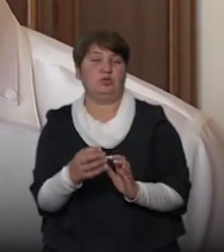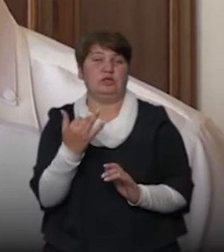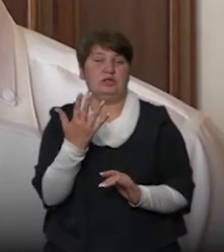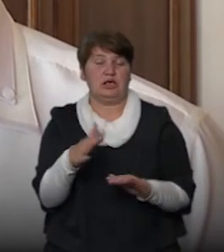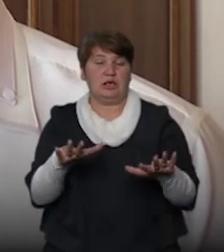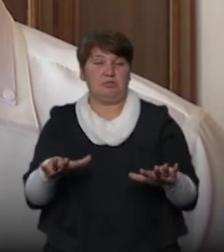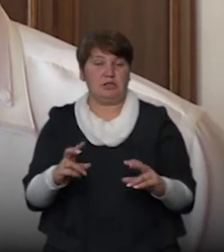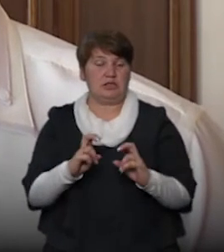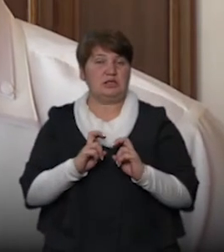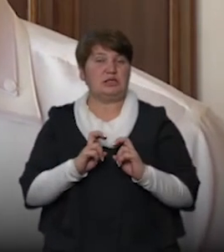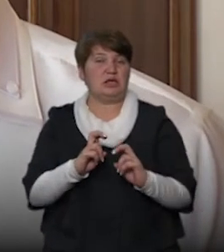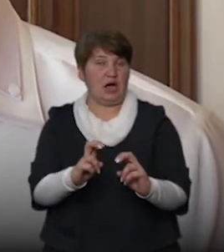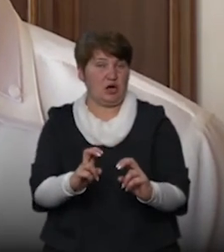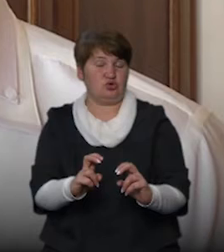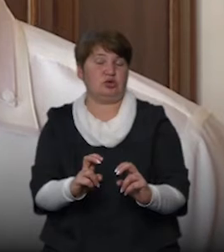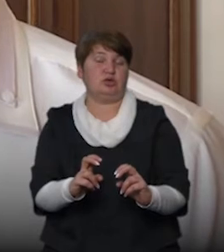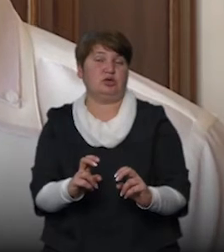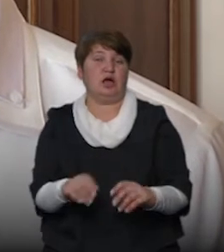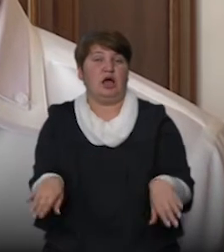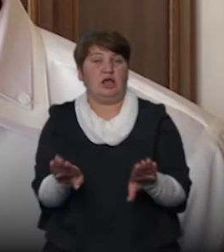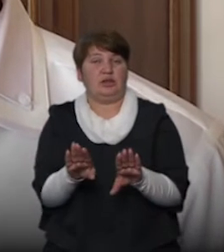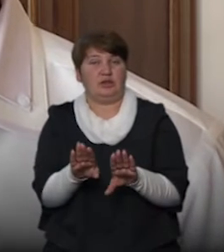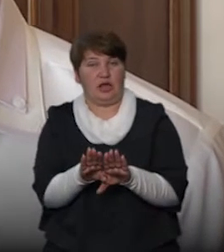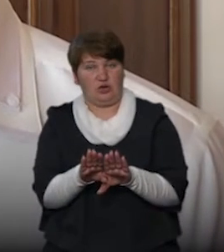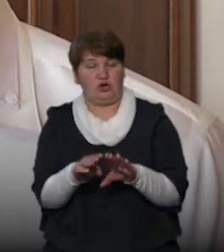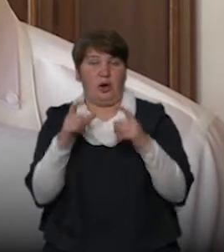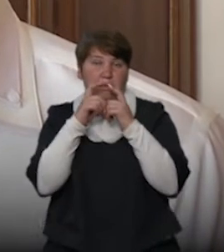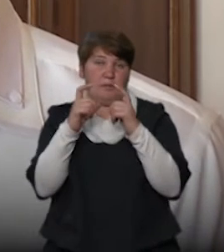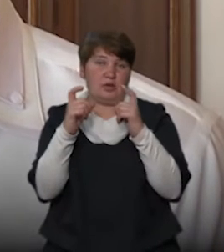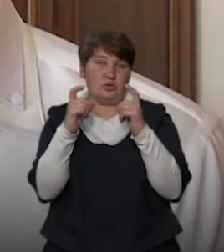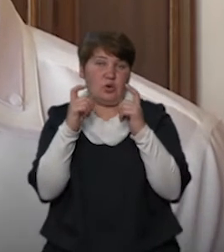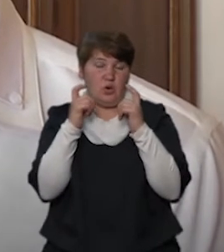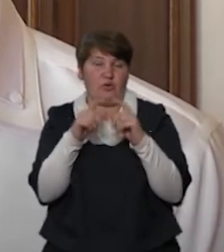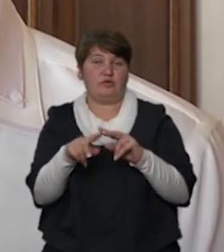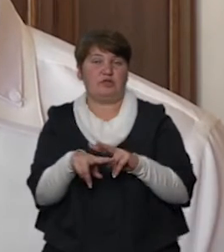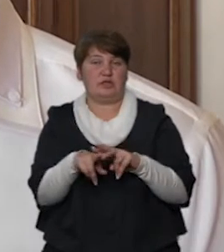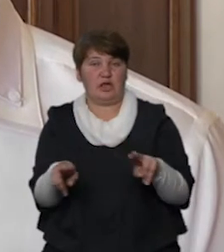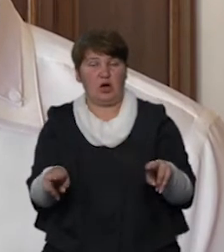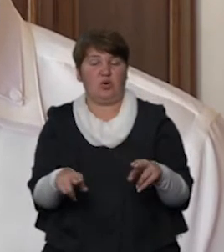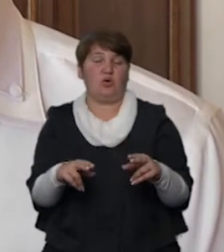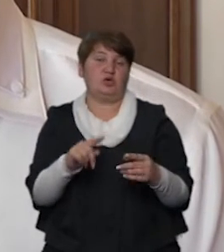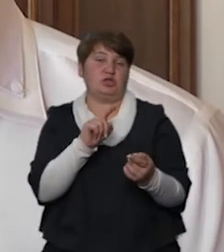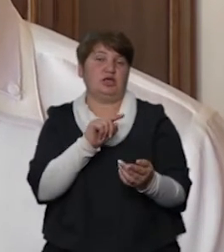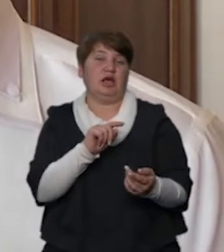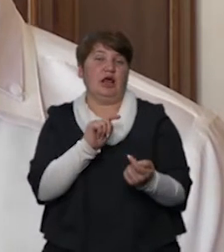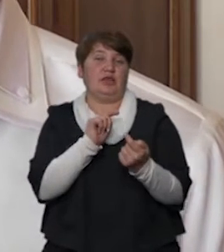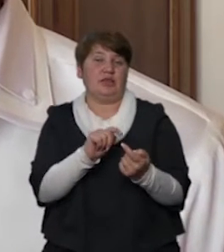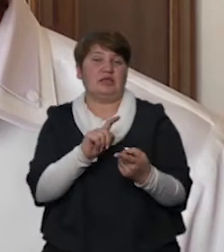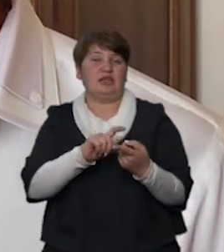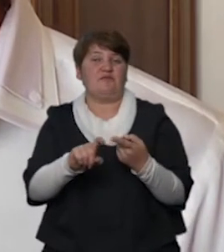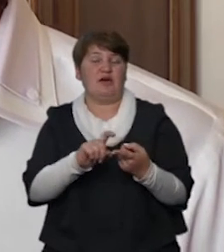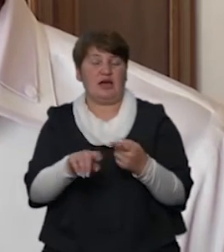призначених для сидіння, також мозковий режим, також дезінфекція в громадському транспорті. І